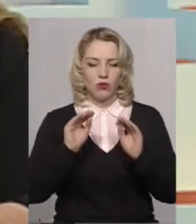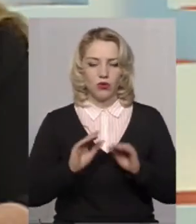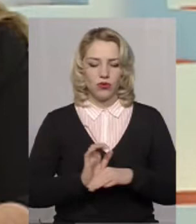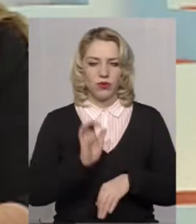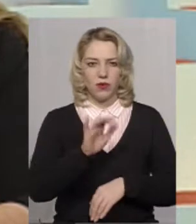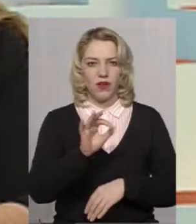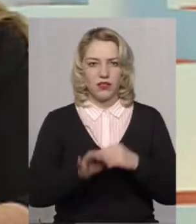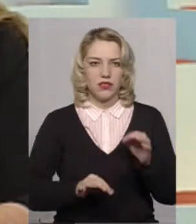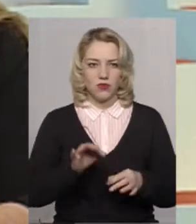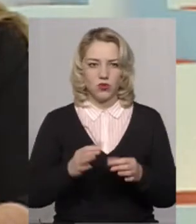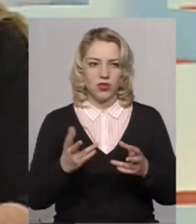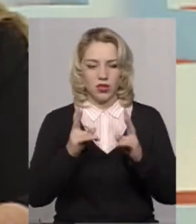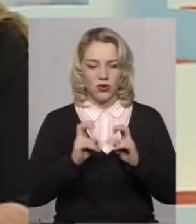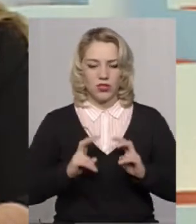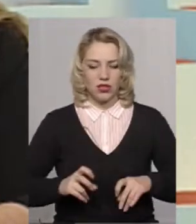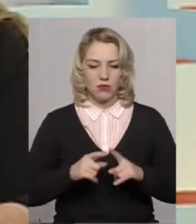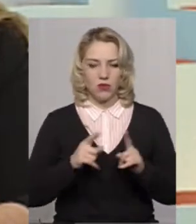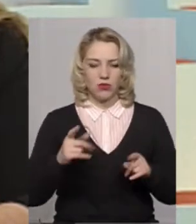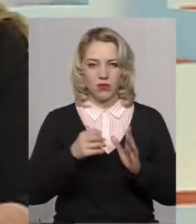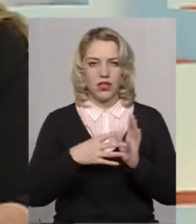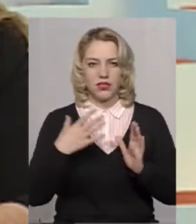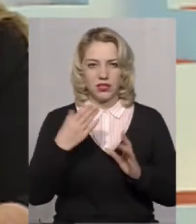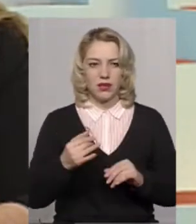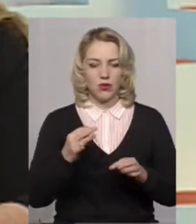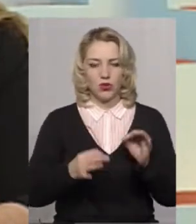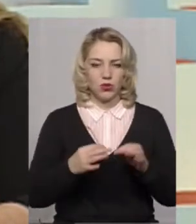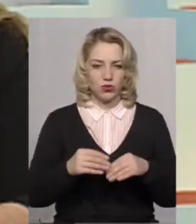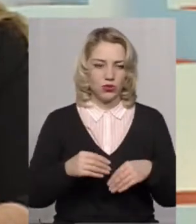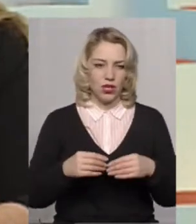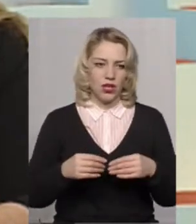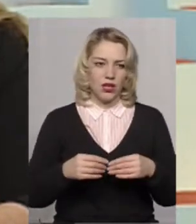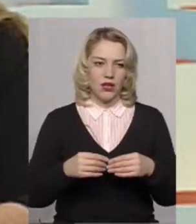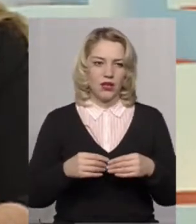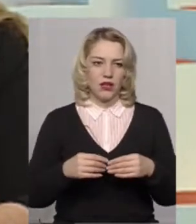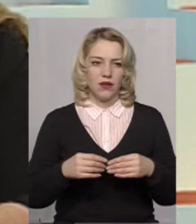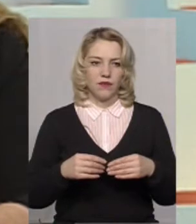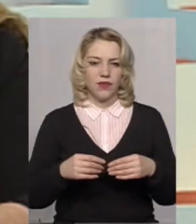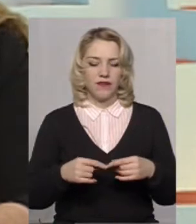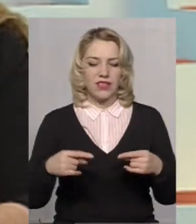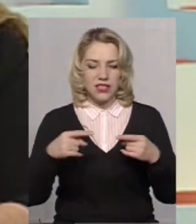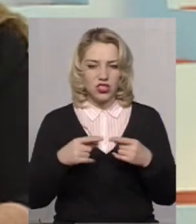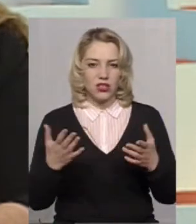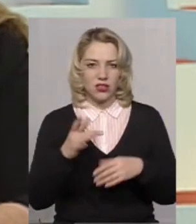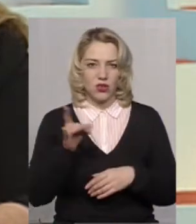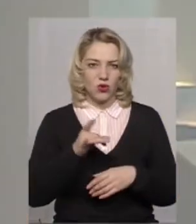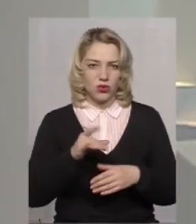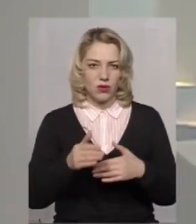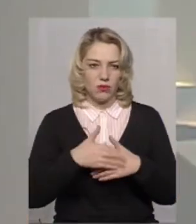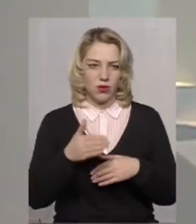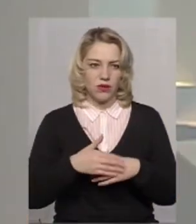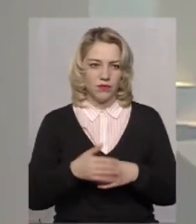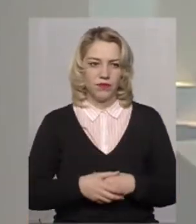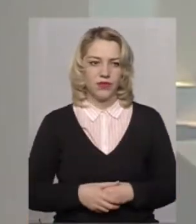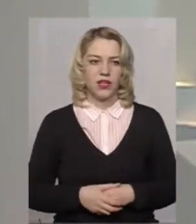направляється до суду, який розглядається протягом 15 днів, і суд вже визначає вид та розмір покарання. Максим